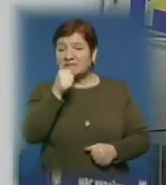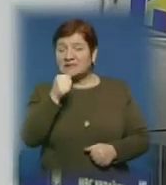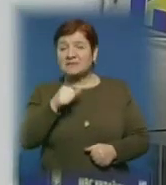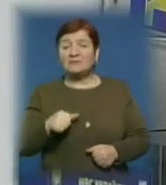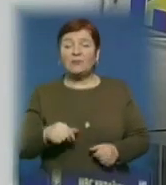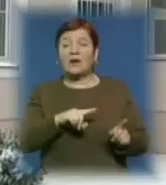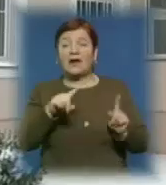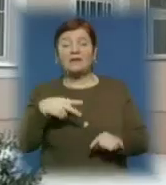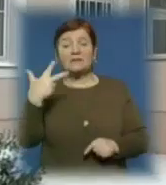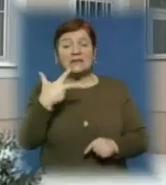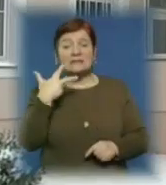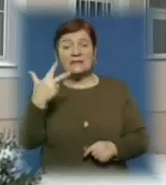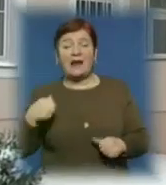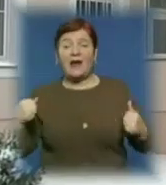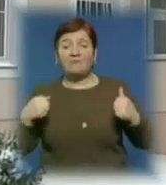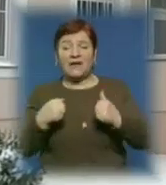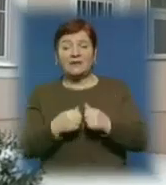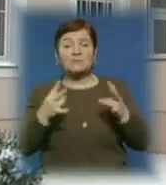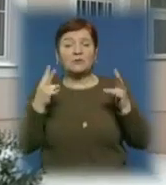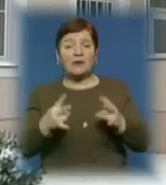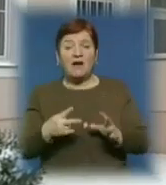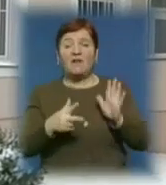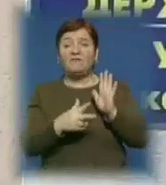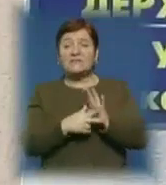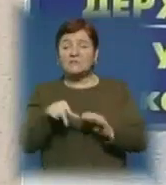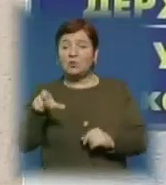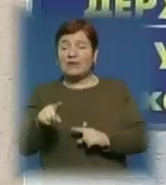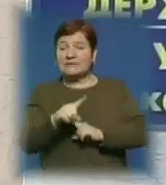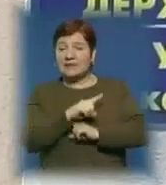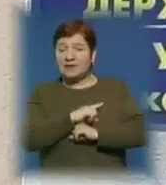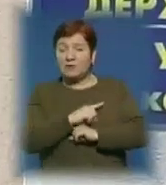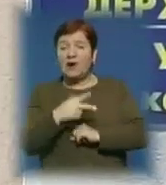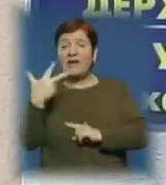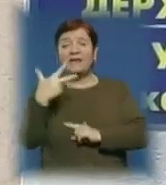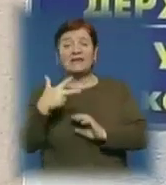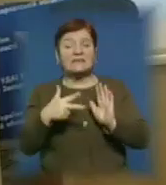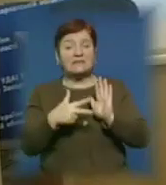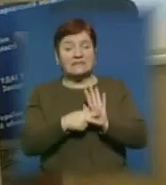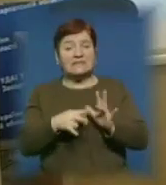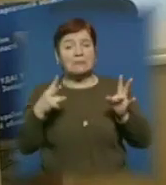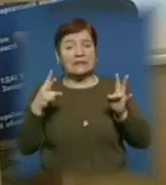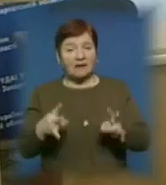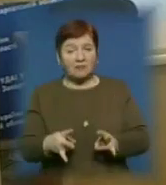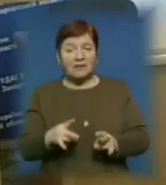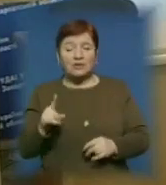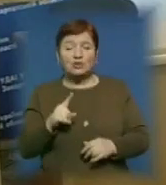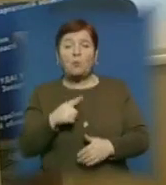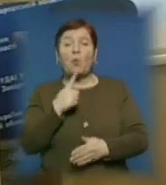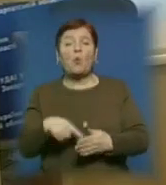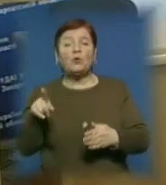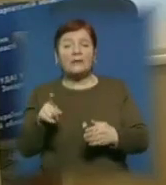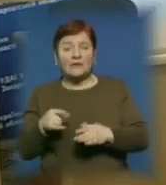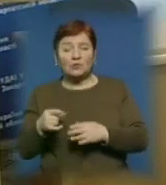трапилися 33 аварії з потерпілими, де 8 людей загинуло і 38 зазнало травм. Щоб уникнути нещасних